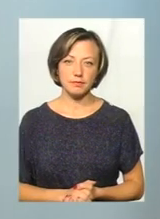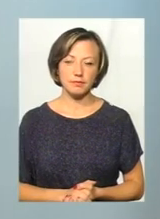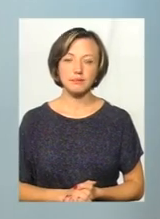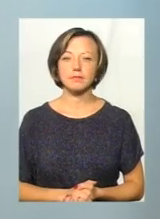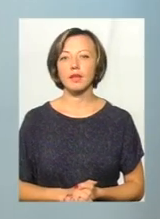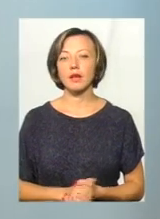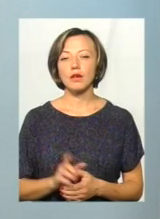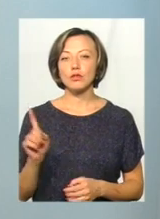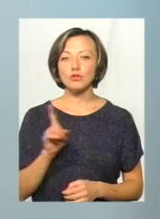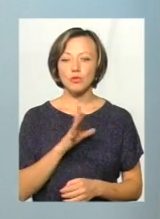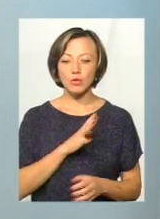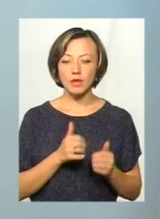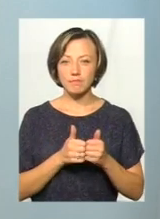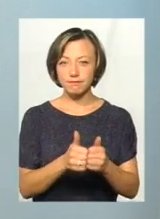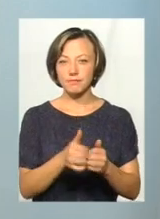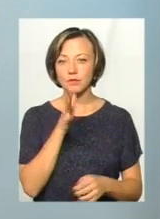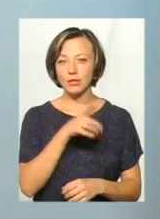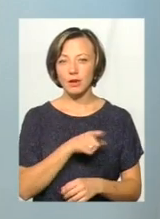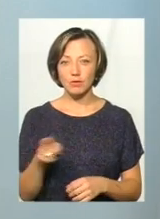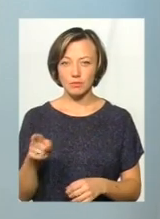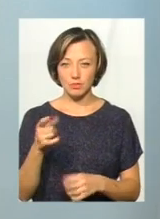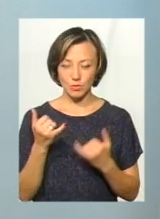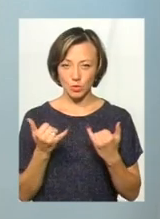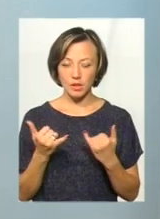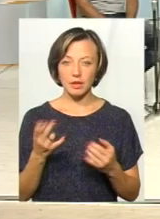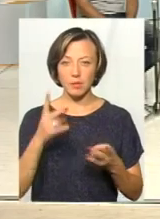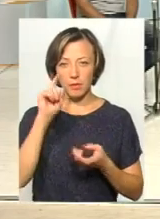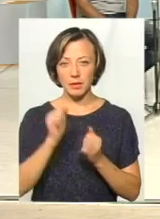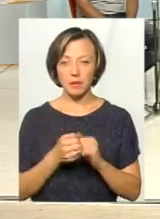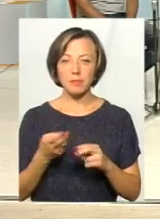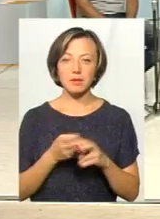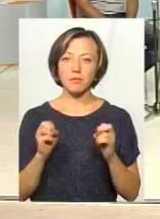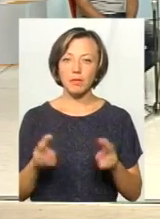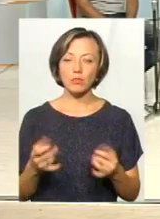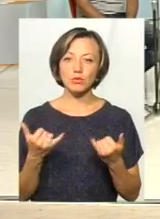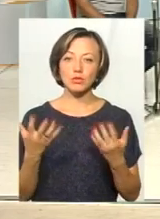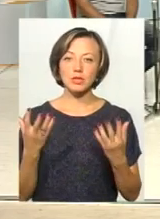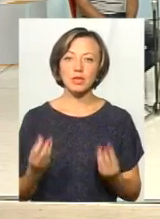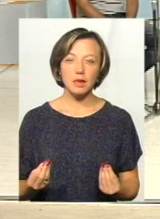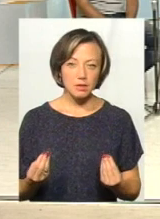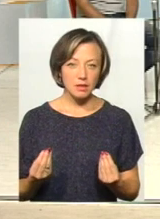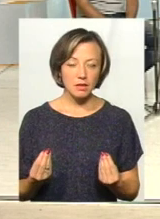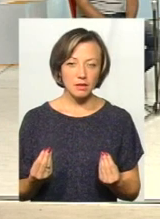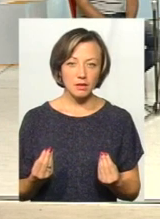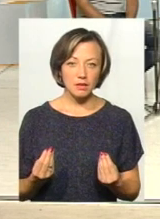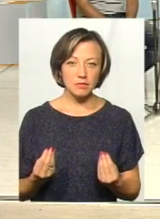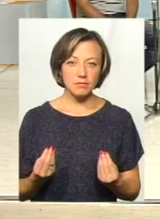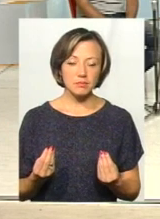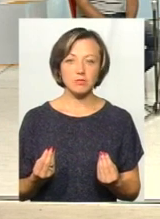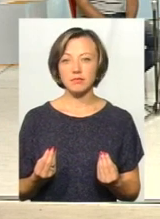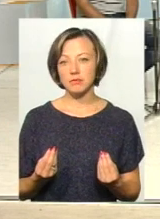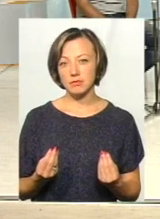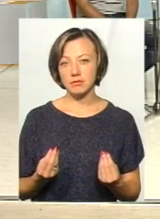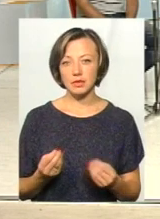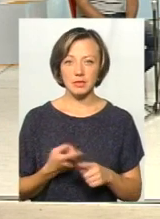Щоб йти в ногу з часом, необхідно ще й пам'ятати про безпеку. На сьогоднішній день це